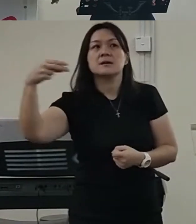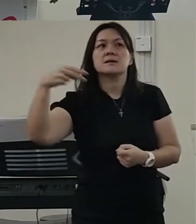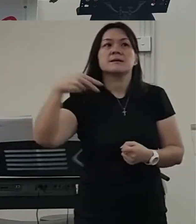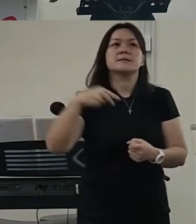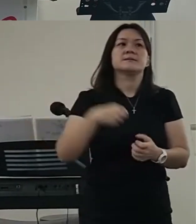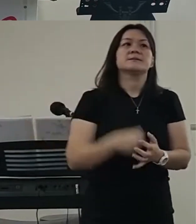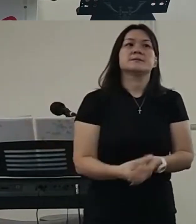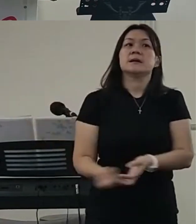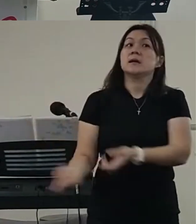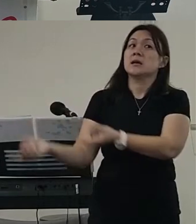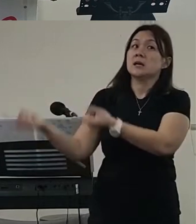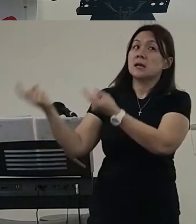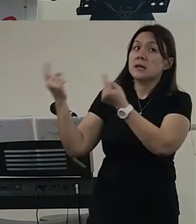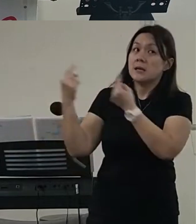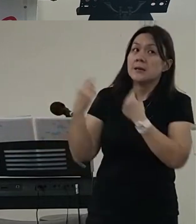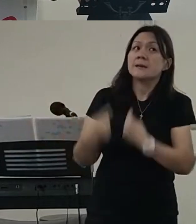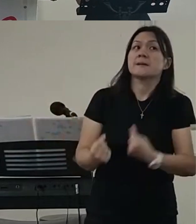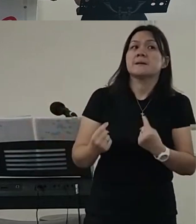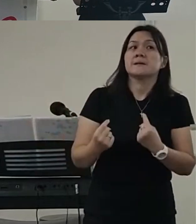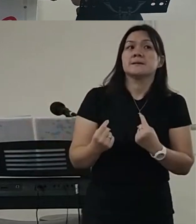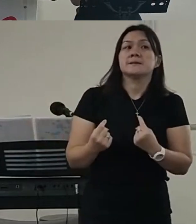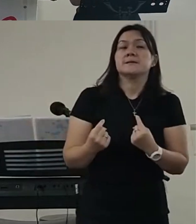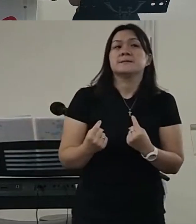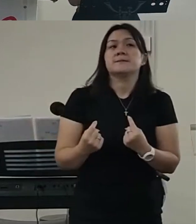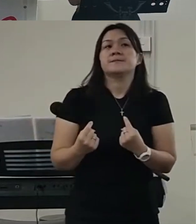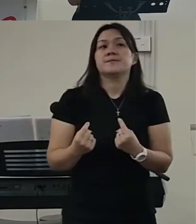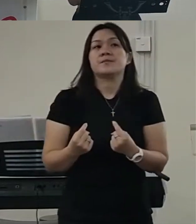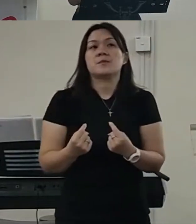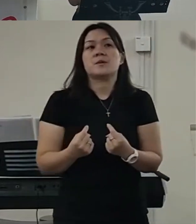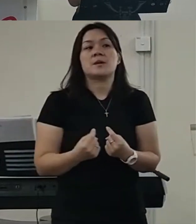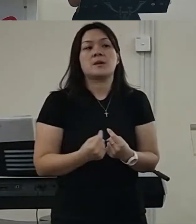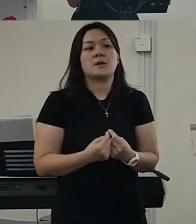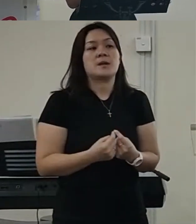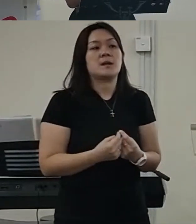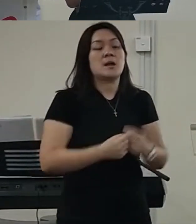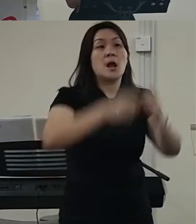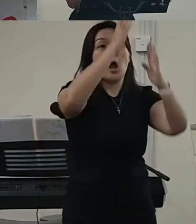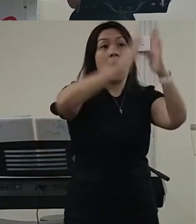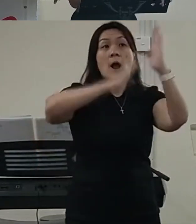那么这就是伊赖亚呢 在这一个山上呢 得到了那个胜利